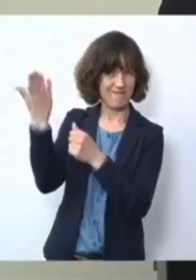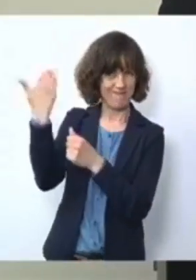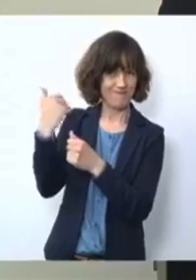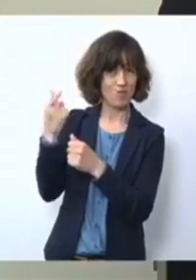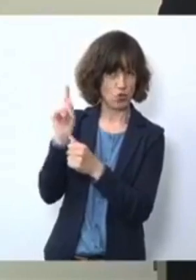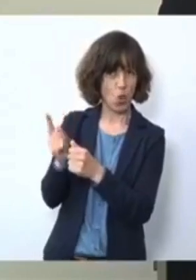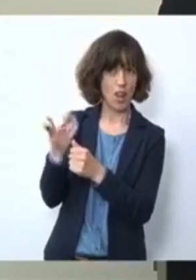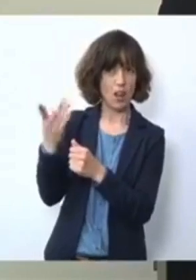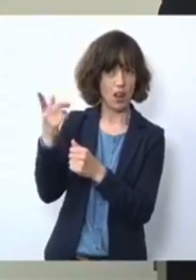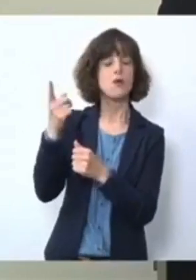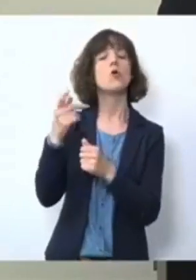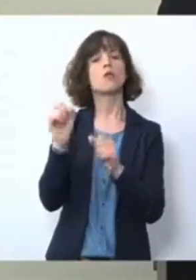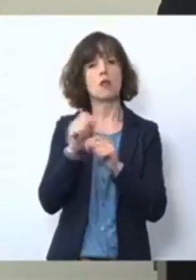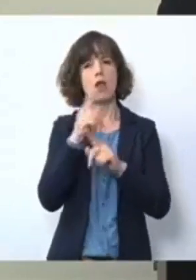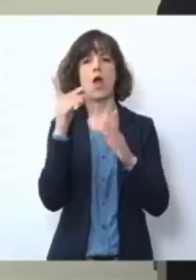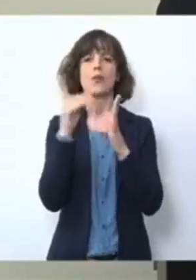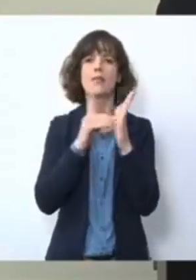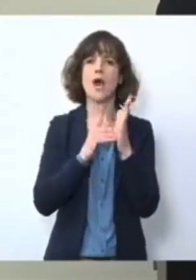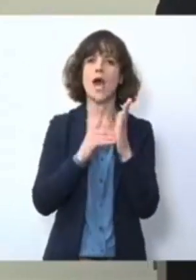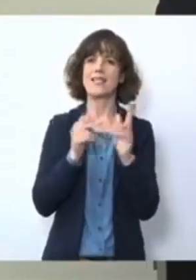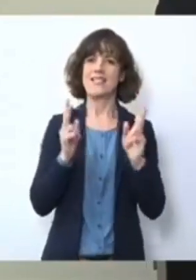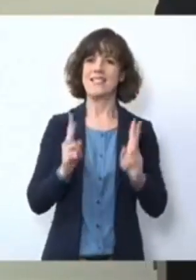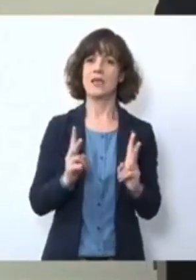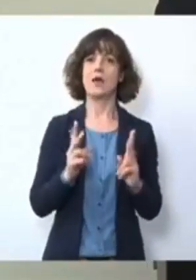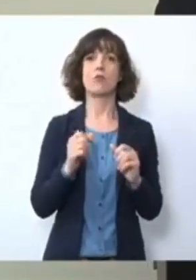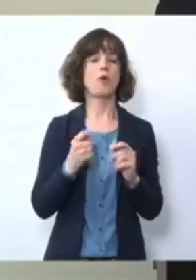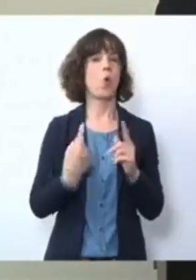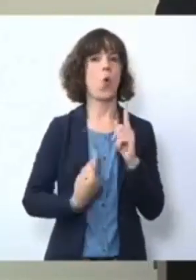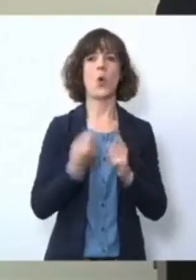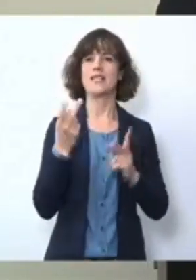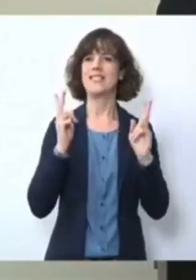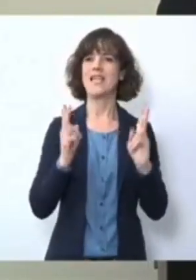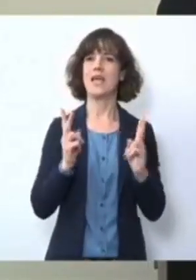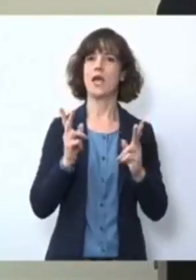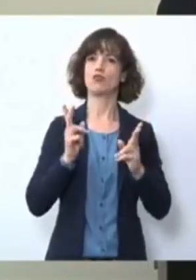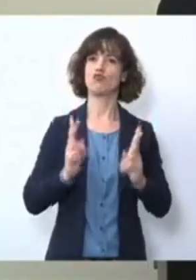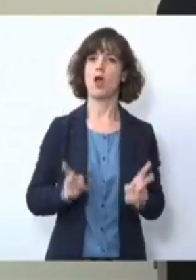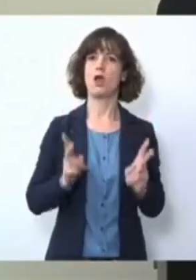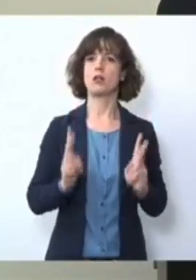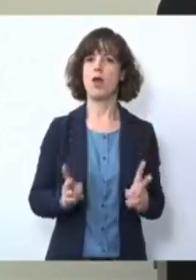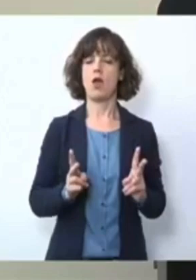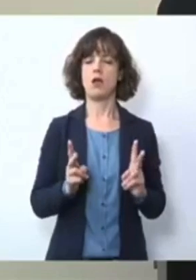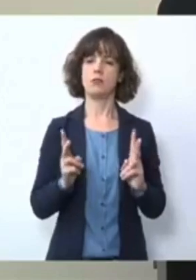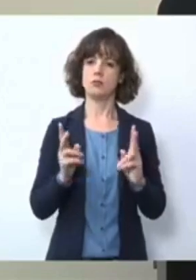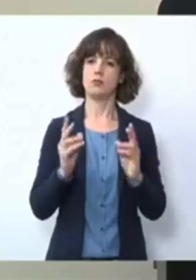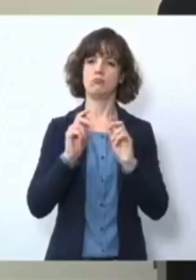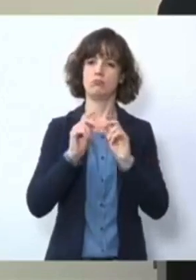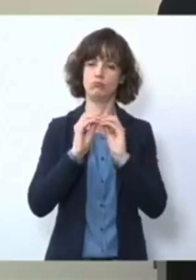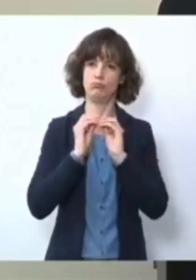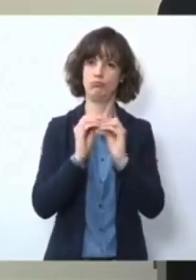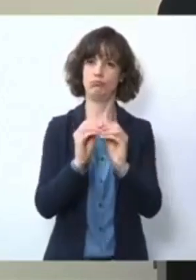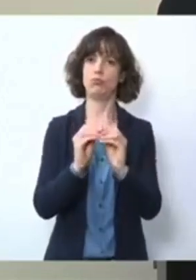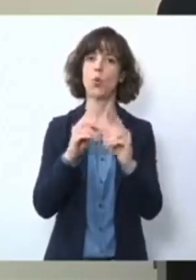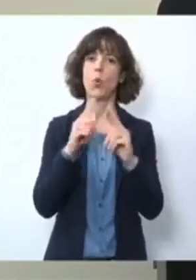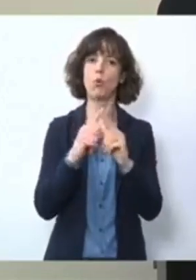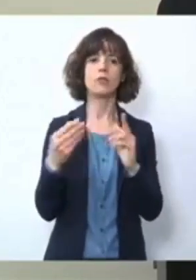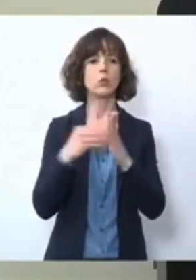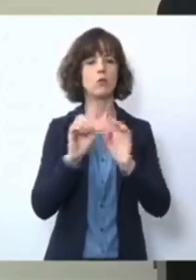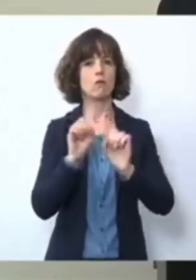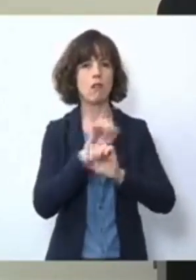ausgestaltet und natürlich nach den höchsten Sicherheitsstandards konzipiert und dies aber letztendlich auch erklärt.